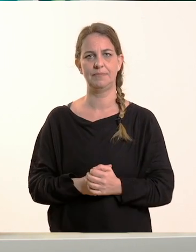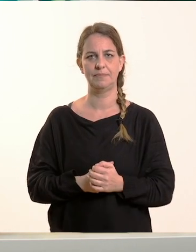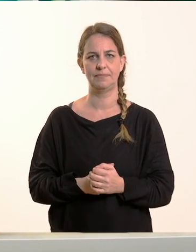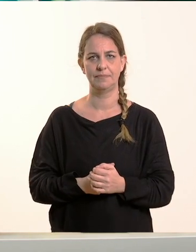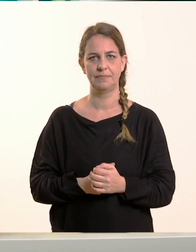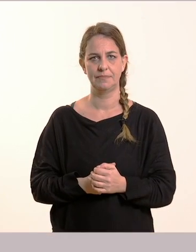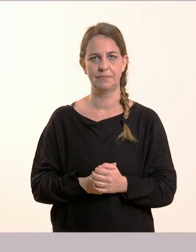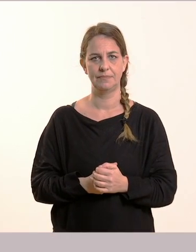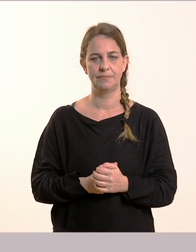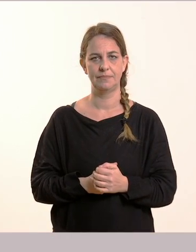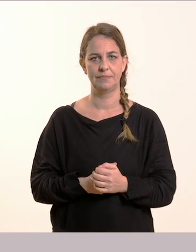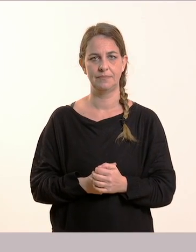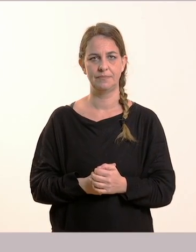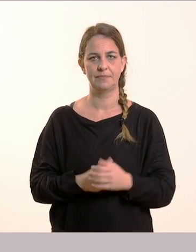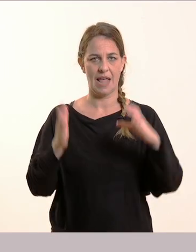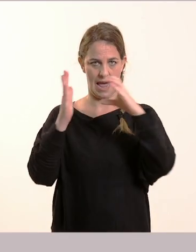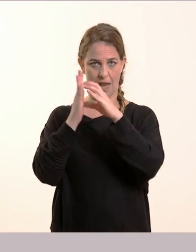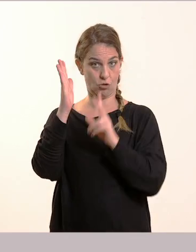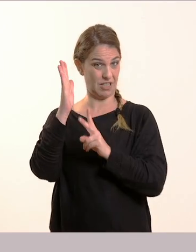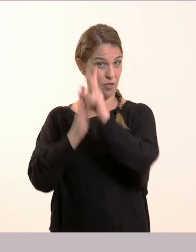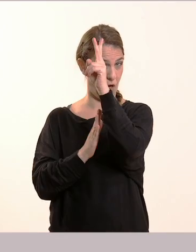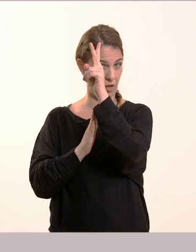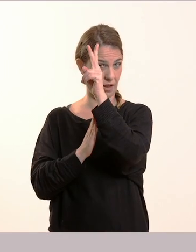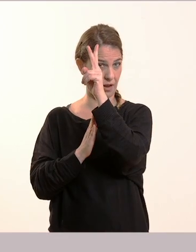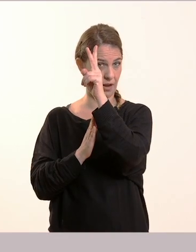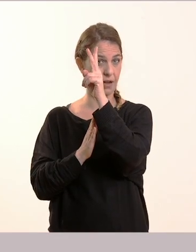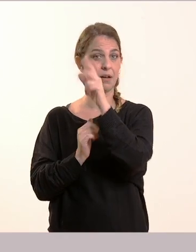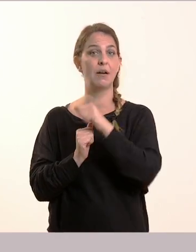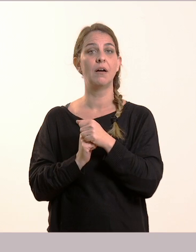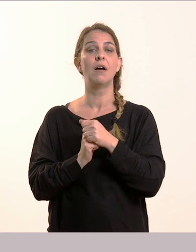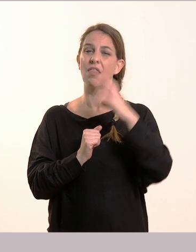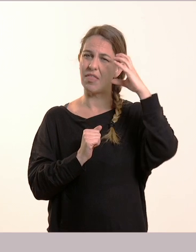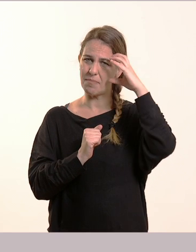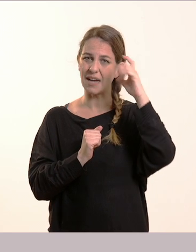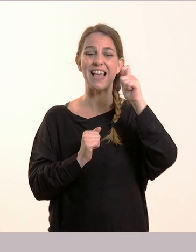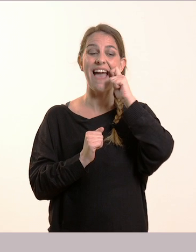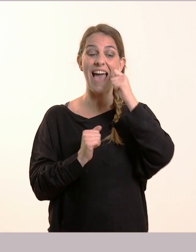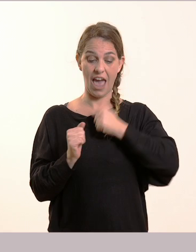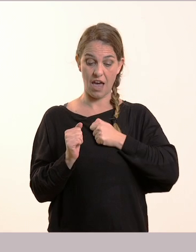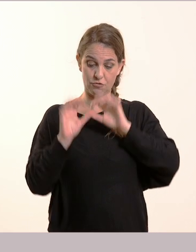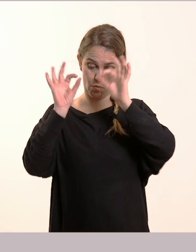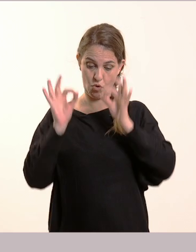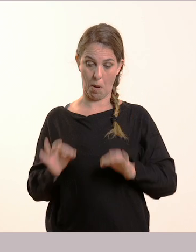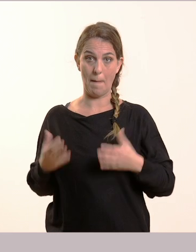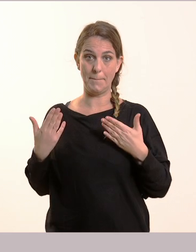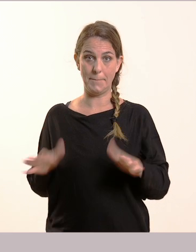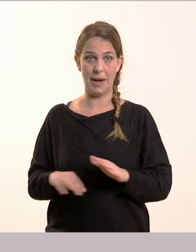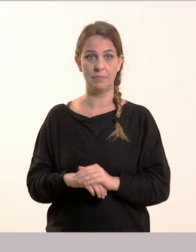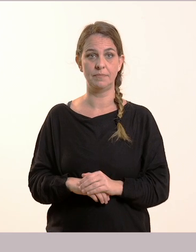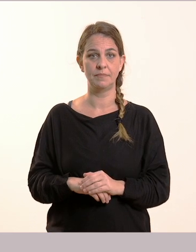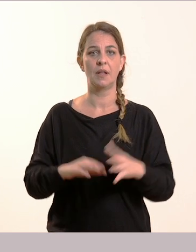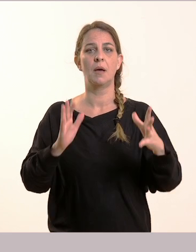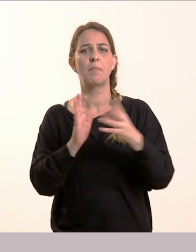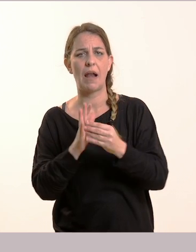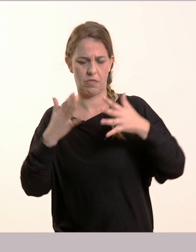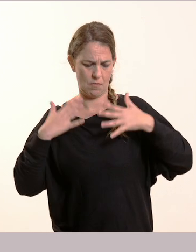Στην ενότητα 12 περιγράψτε τον εαυτό σου. Πιο πριν, που περιγράφαμε. Την εμφάνισή σου. Ας